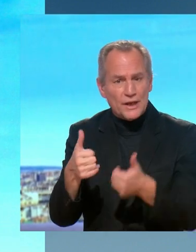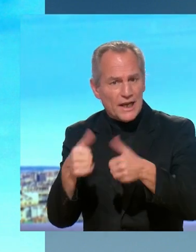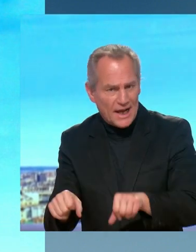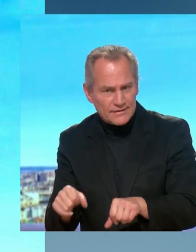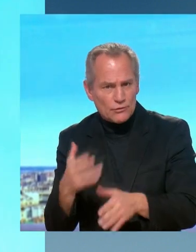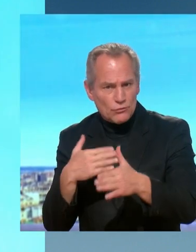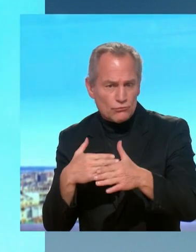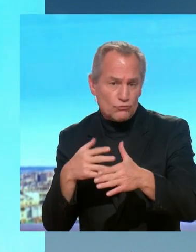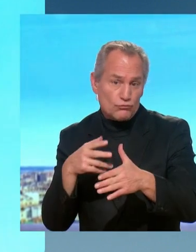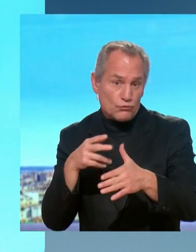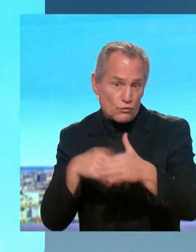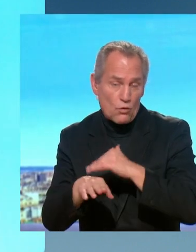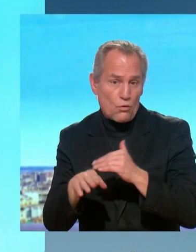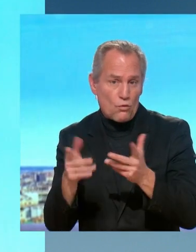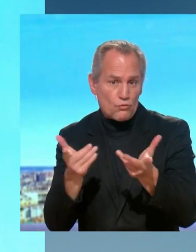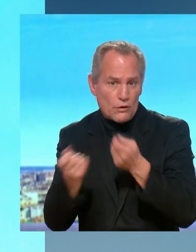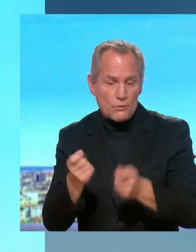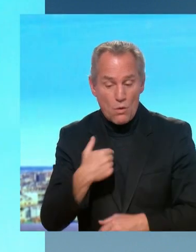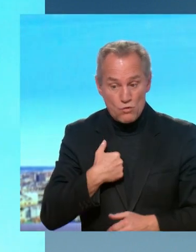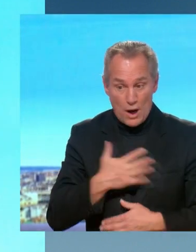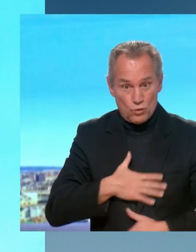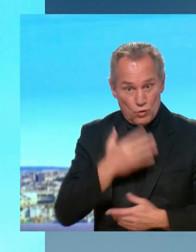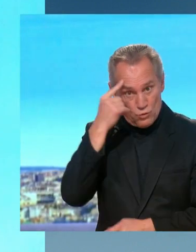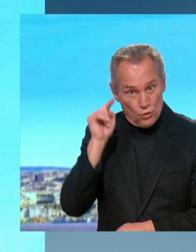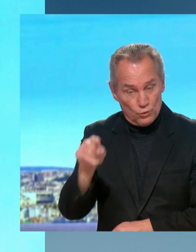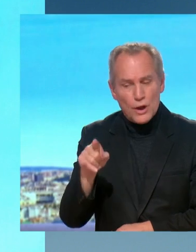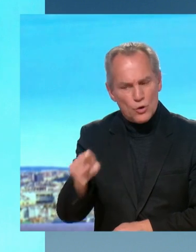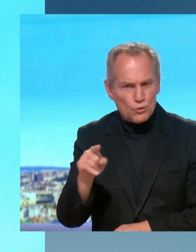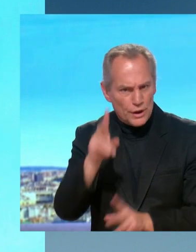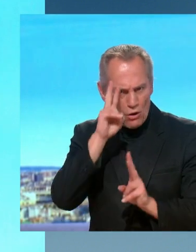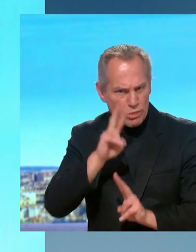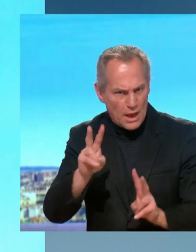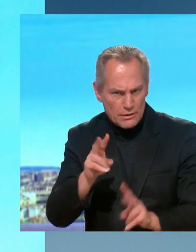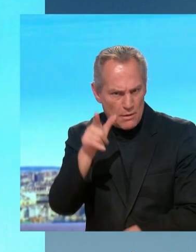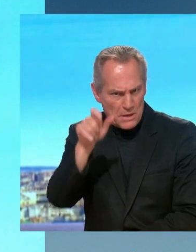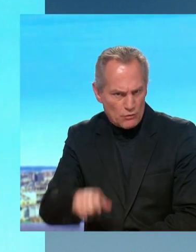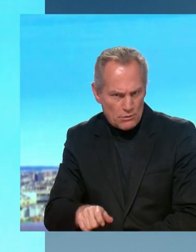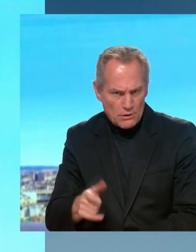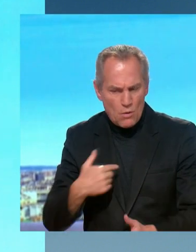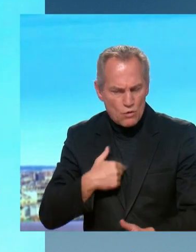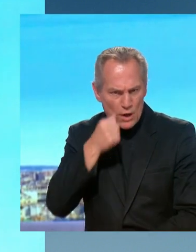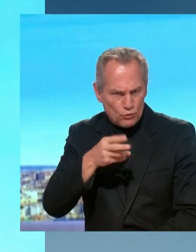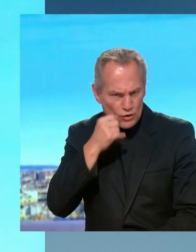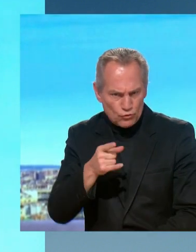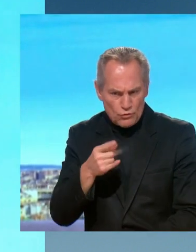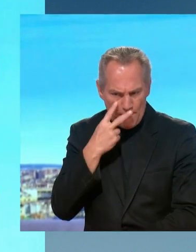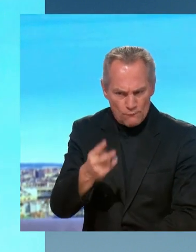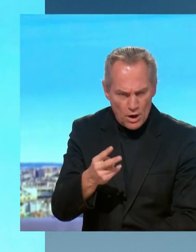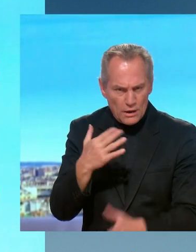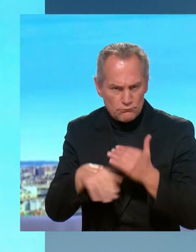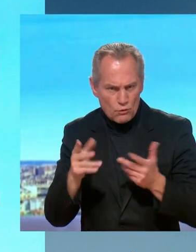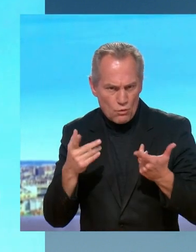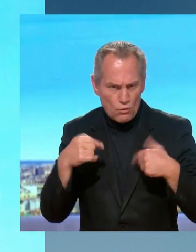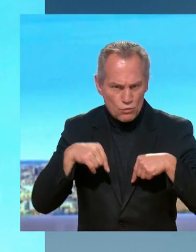Justice ? – D'abord, je suis très heureux pour lui, parce qu'Éric Dupond-Moretti est un honnête homme qui, je le vois tous les jours au gouvernement, se bat, se bat pour les